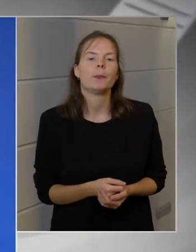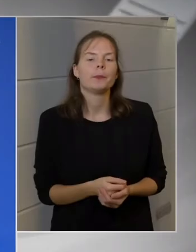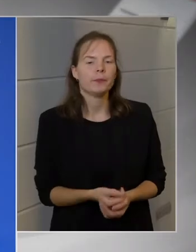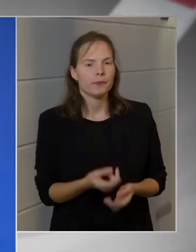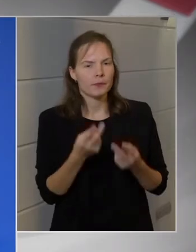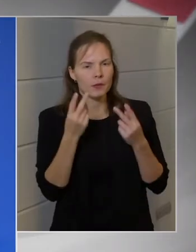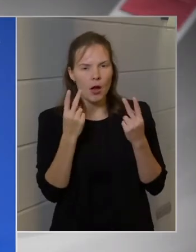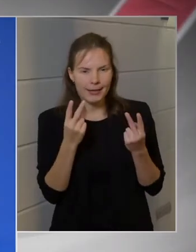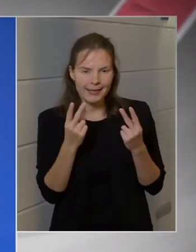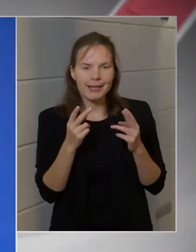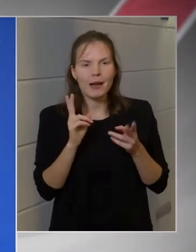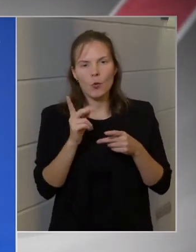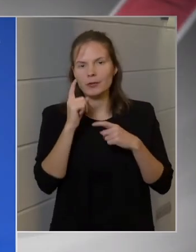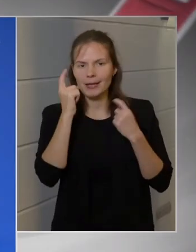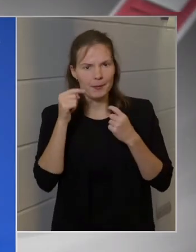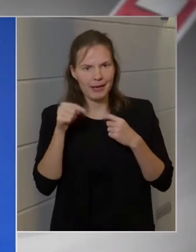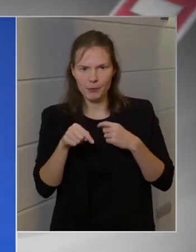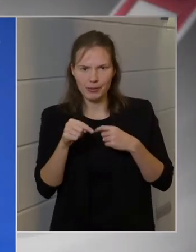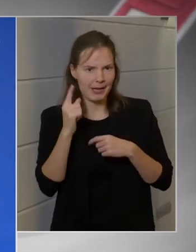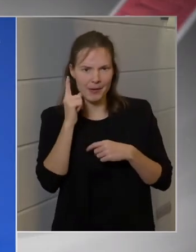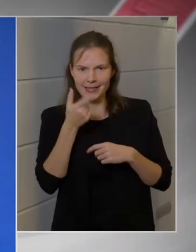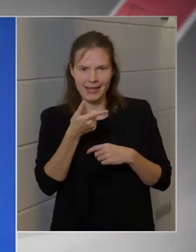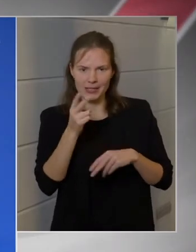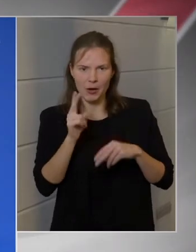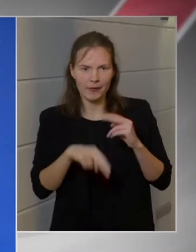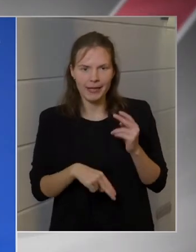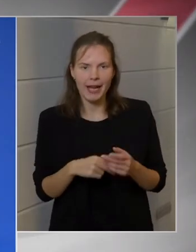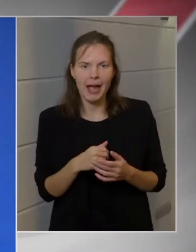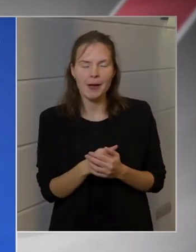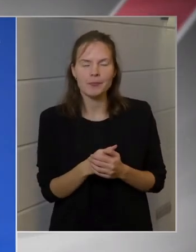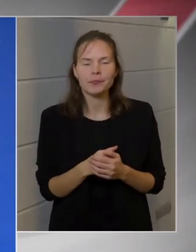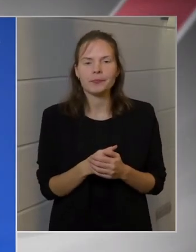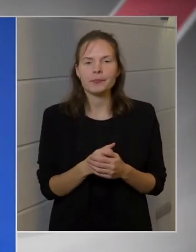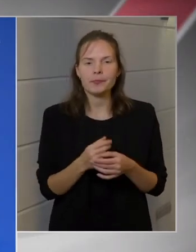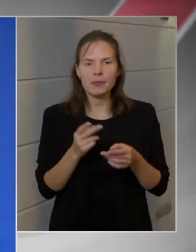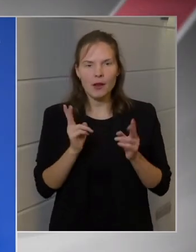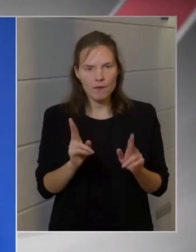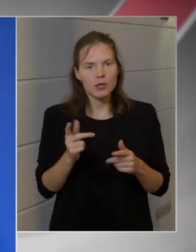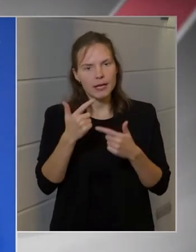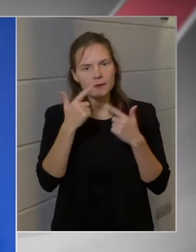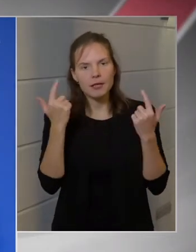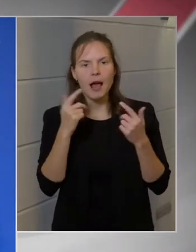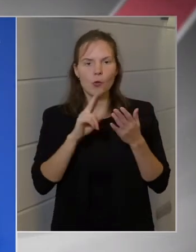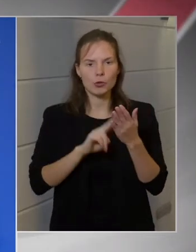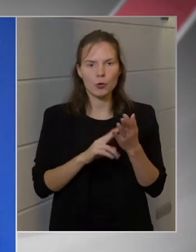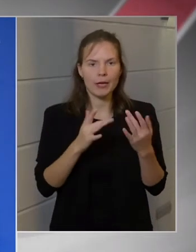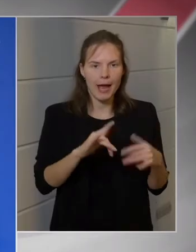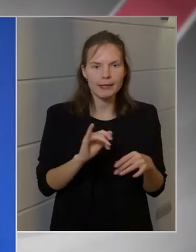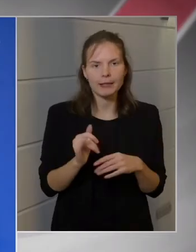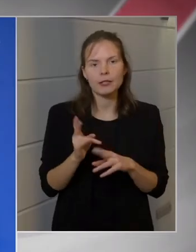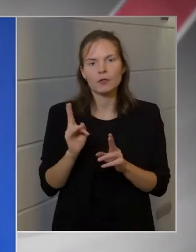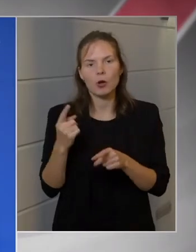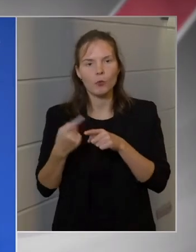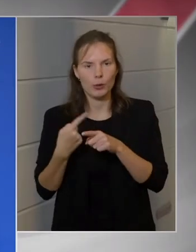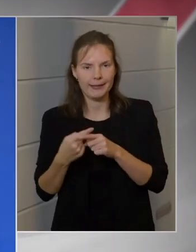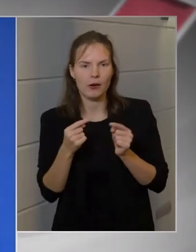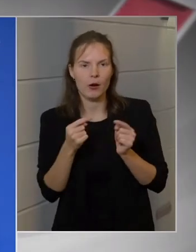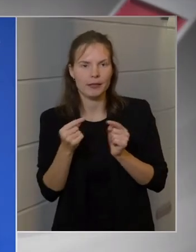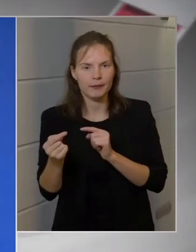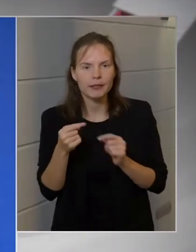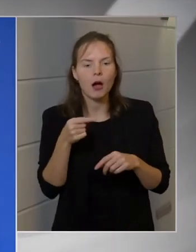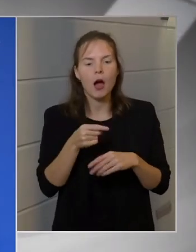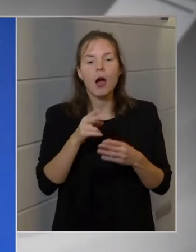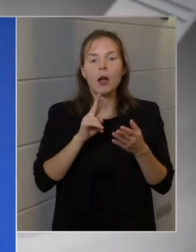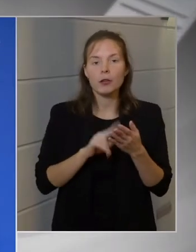Lényeg a válaszomnak, hogy nagyon remélem, hogy nem ez lesz a vége. Szerintem van egy világos jogi helyzet és van egy politikai vita. A